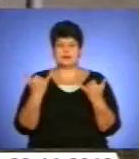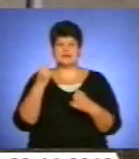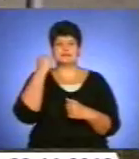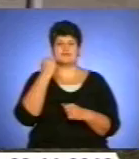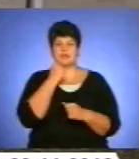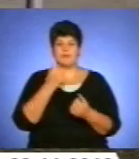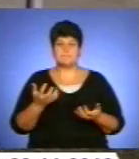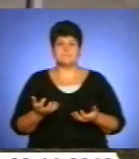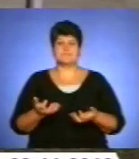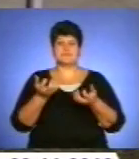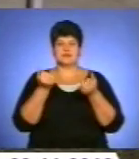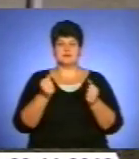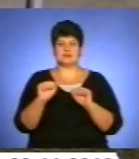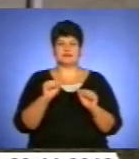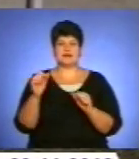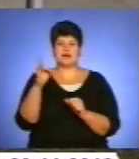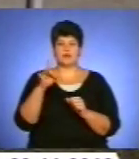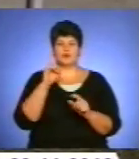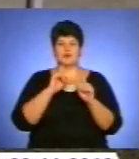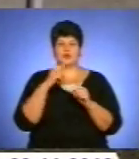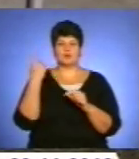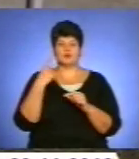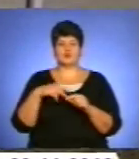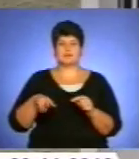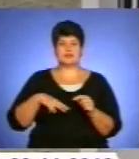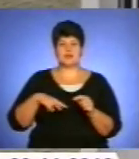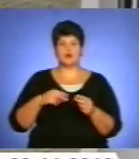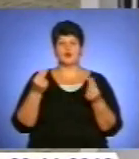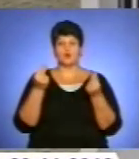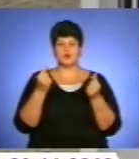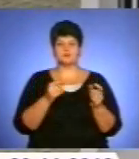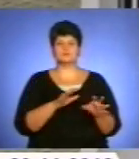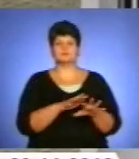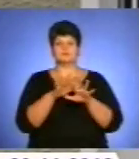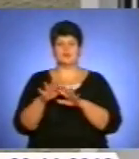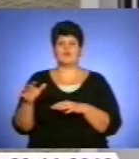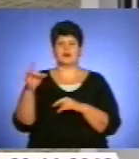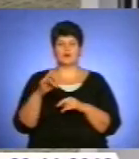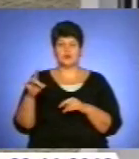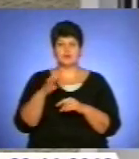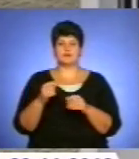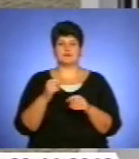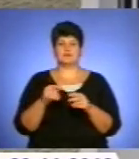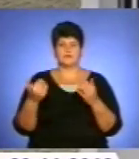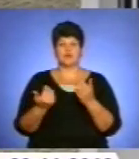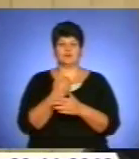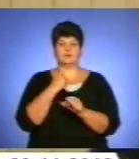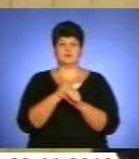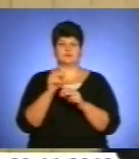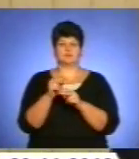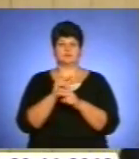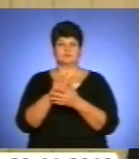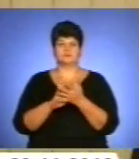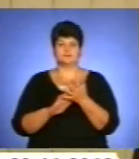підтримці керівництва районної ради та обласної адміністрації кошти надійшли в район і роботи з покрівлі даху відновлені. Це